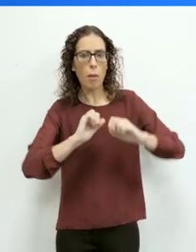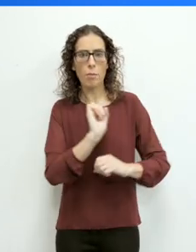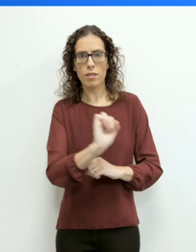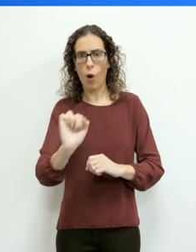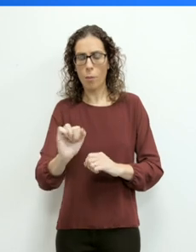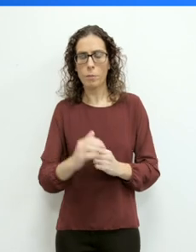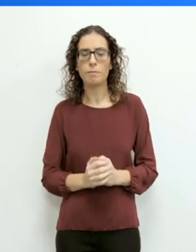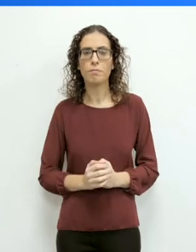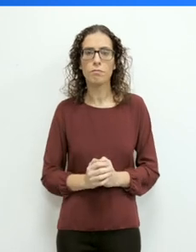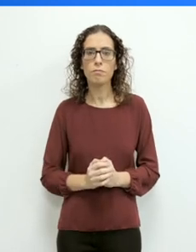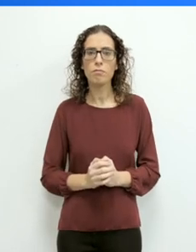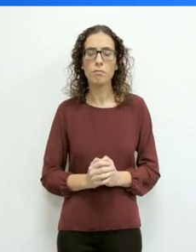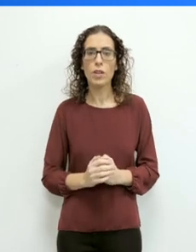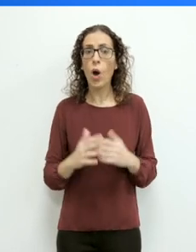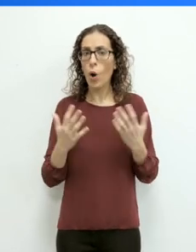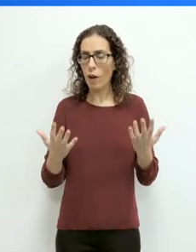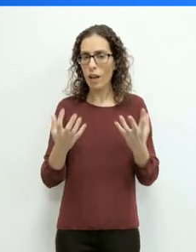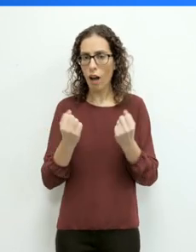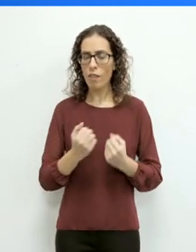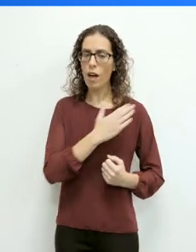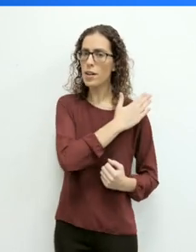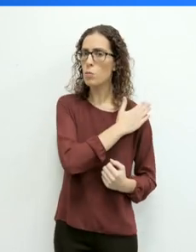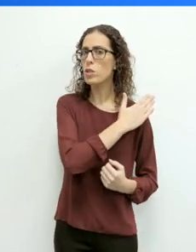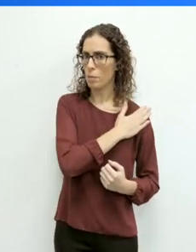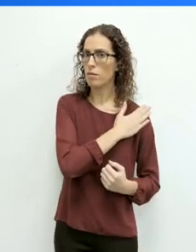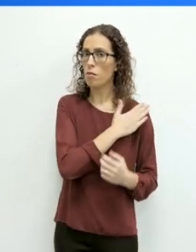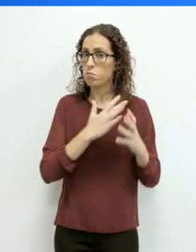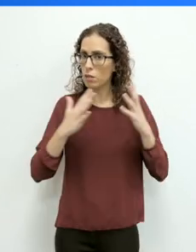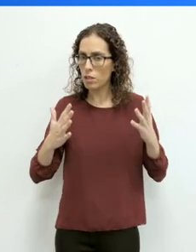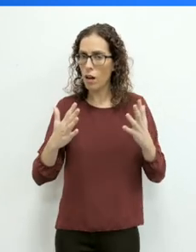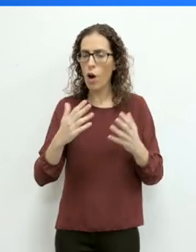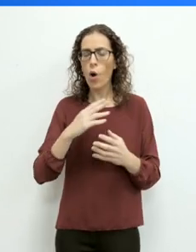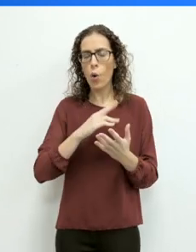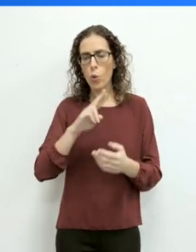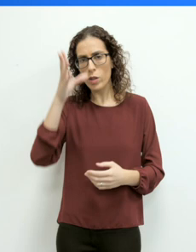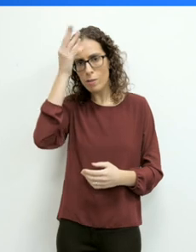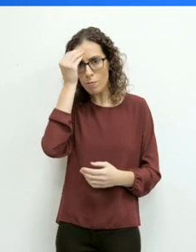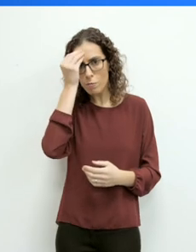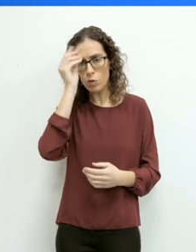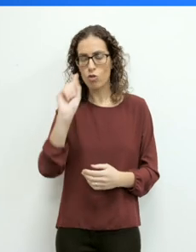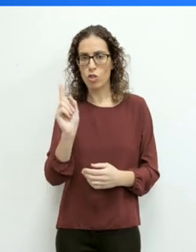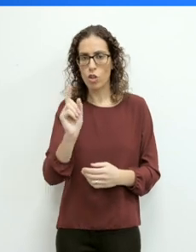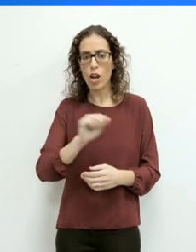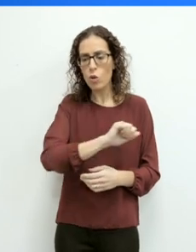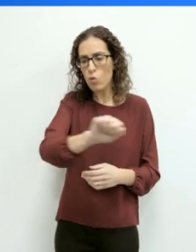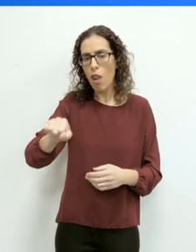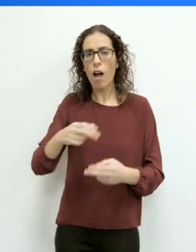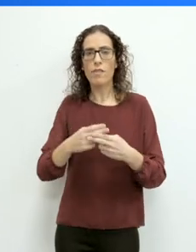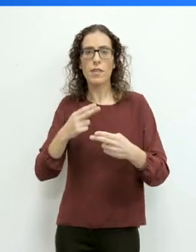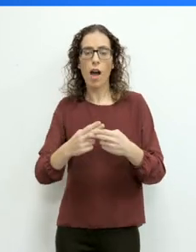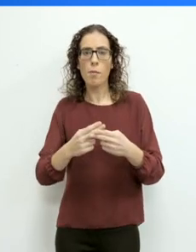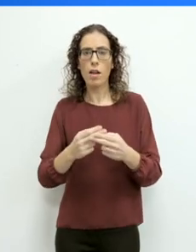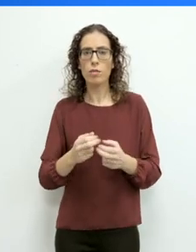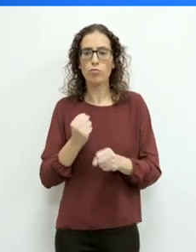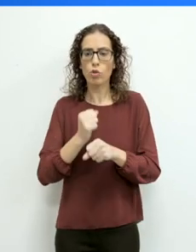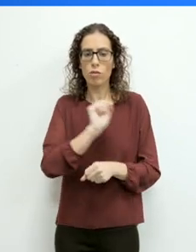u għalura bladub ju għanna d-migr li nirikonoxxu li ta-sew namlu il-parti ta-għana, biħx